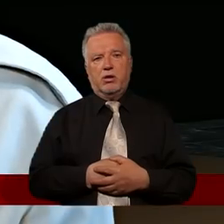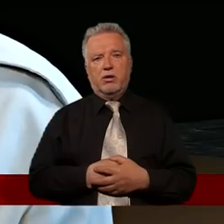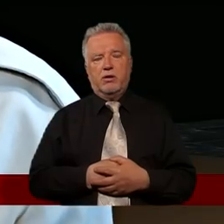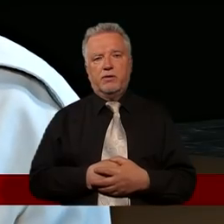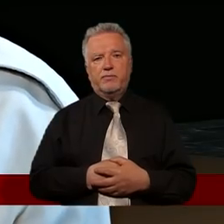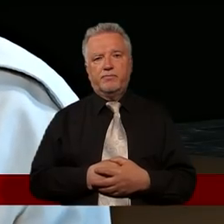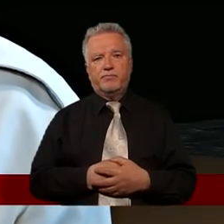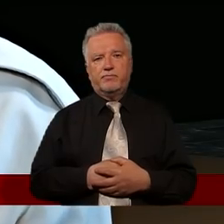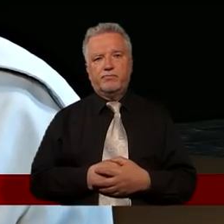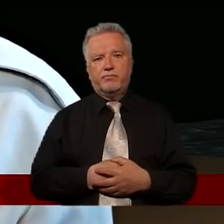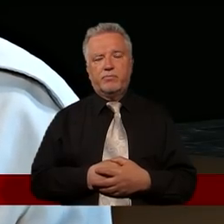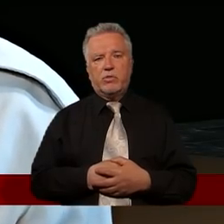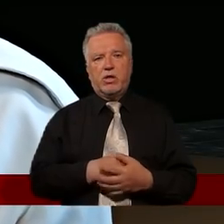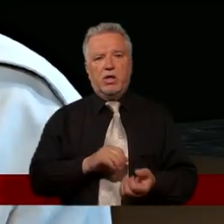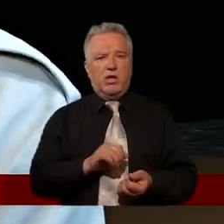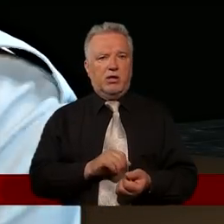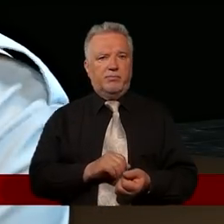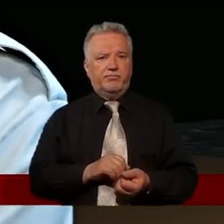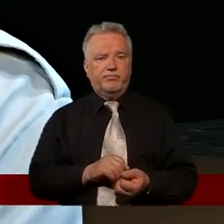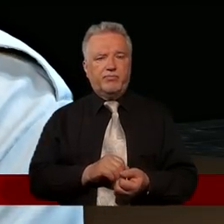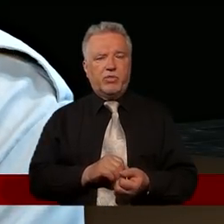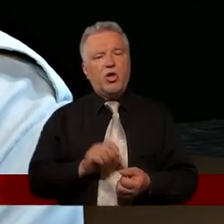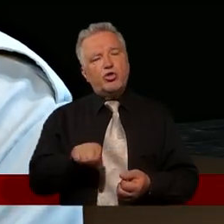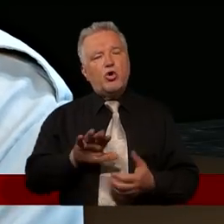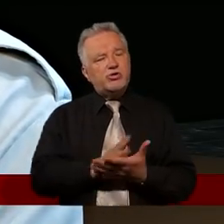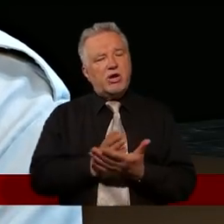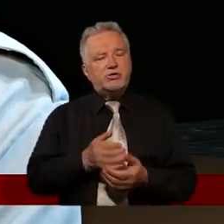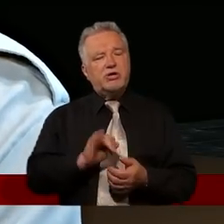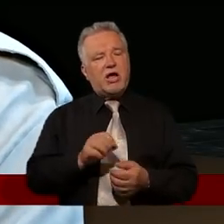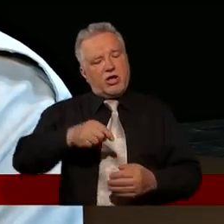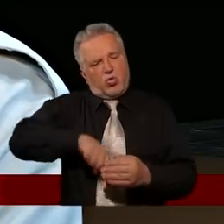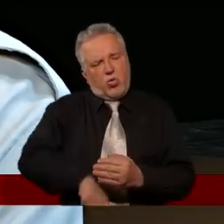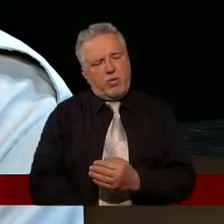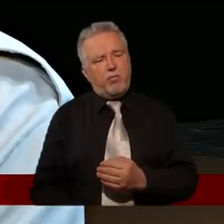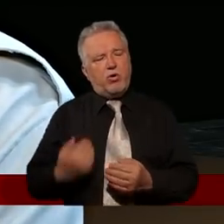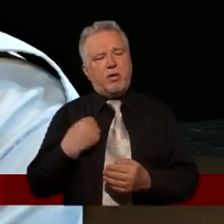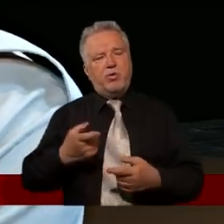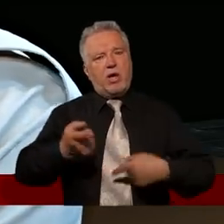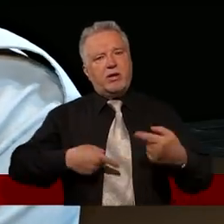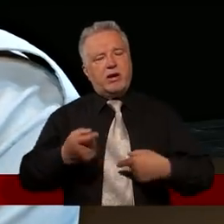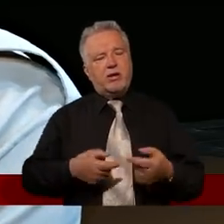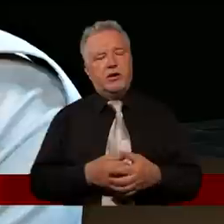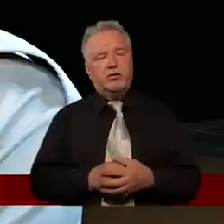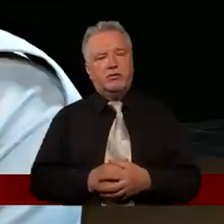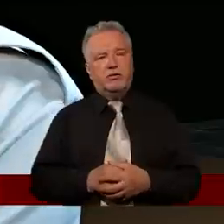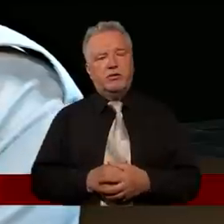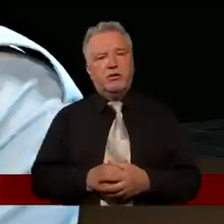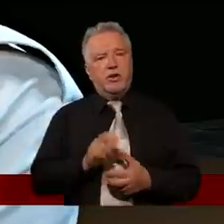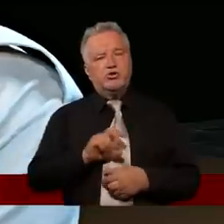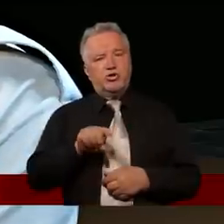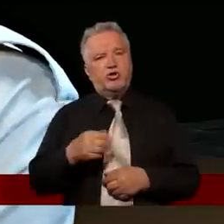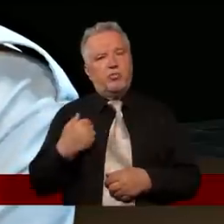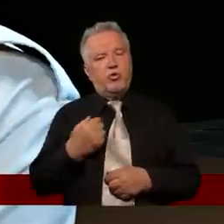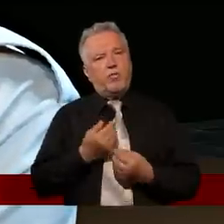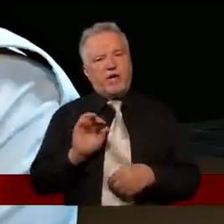Przechodzę nad porządkiem dziennym, bo nie widzę, to zależy jak głęboka była rana. znaczy ja, właśnie to zależy to, czy to